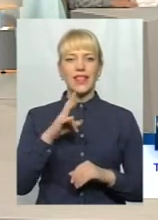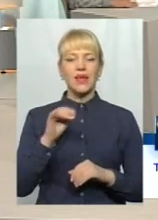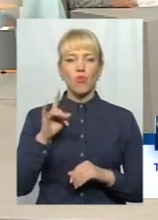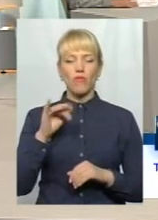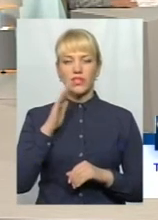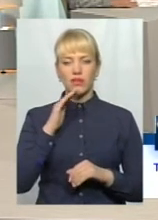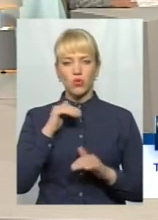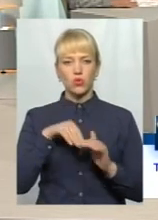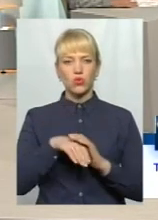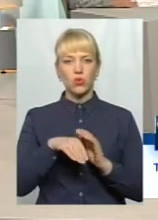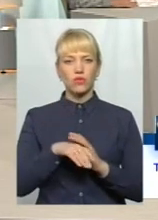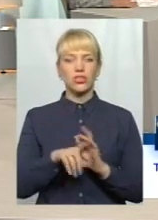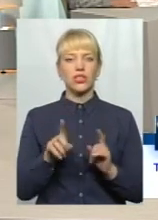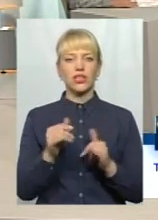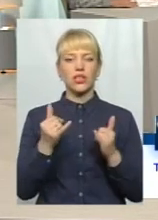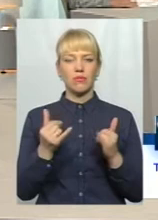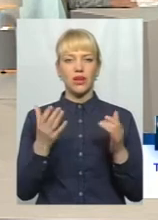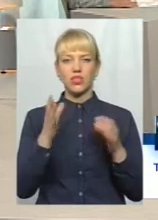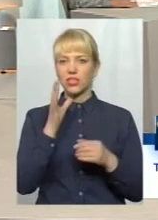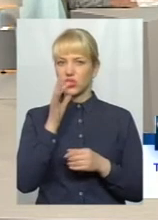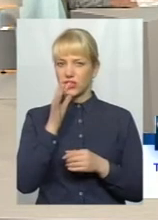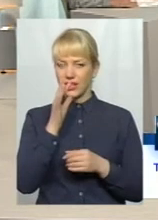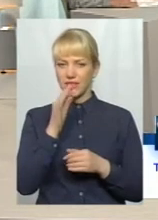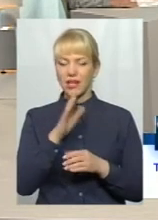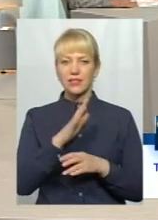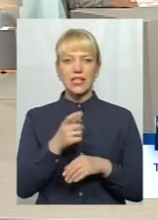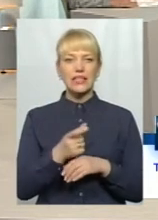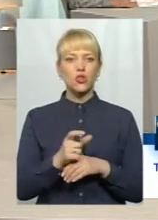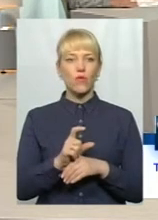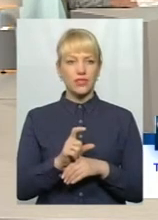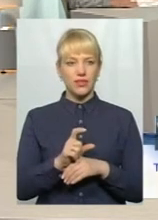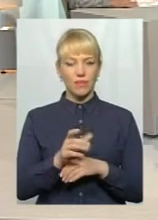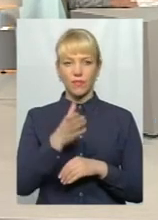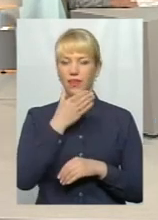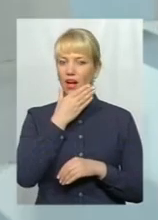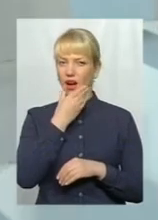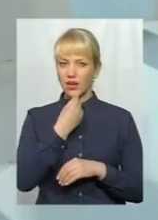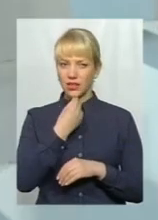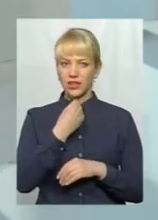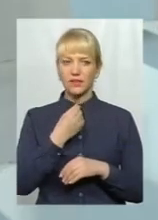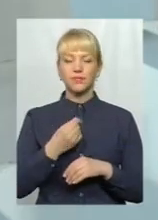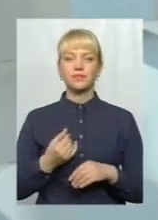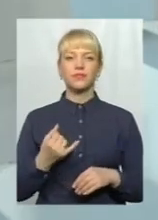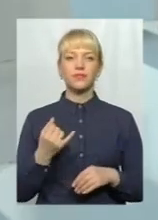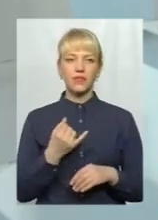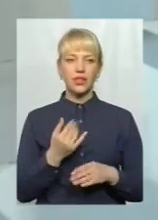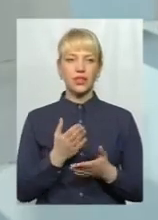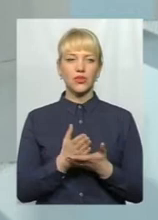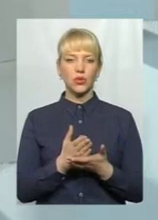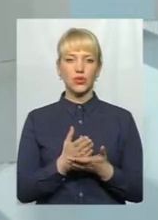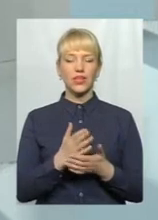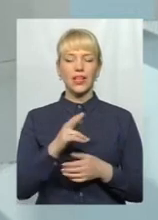який і на теперішній час не зовсім гарний, скажімо так. Існує